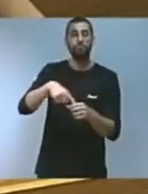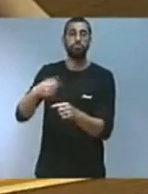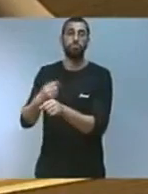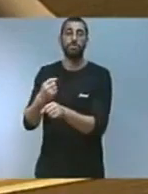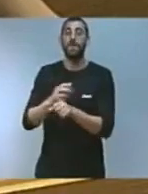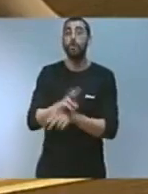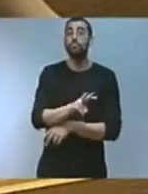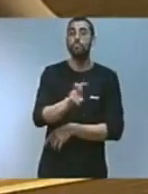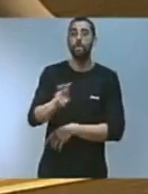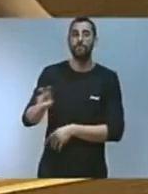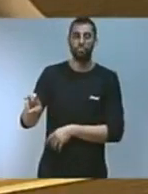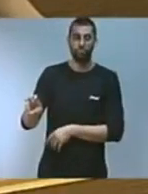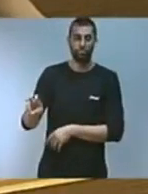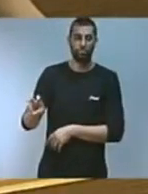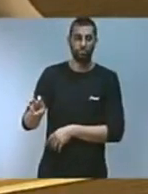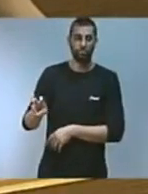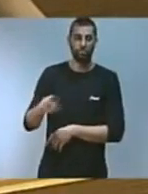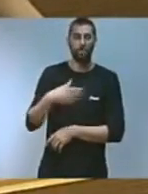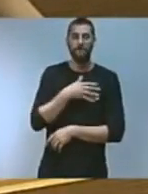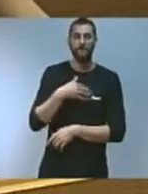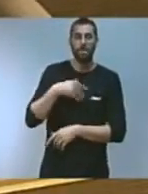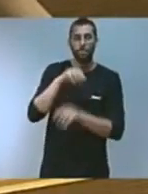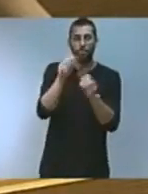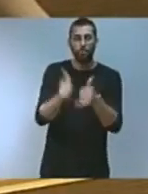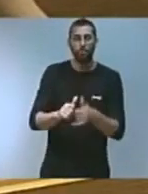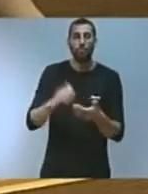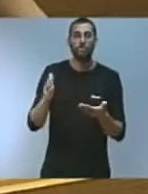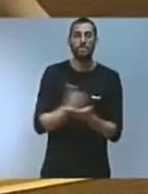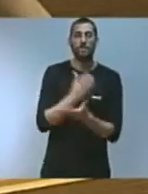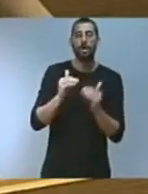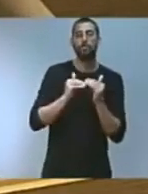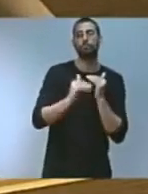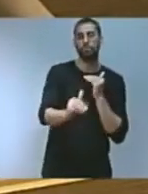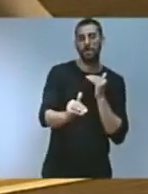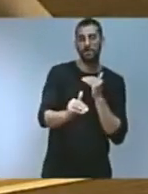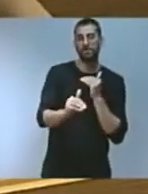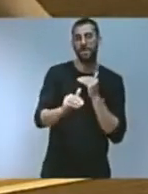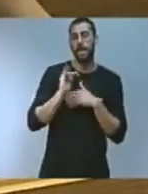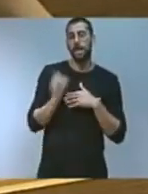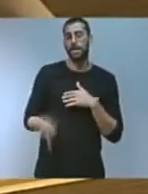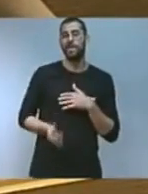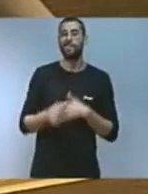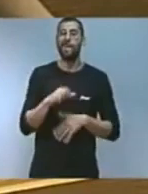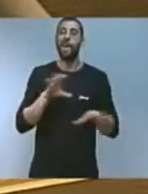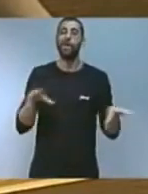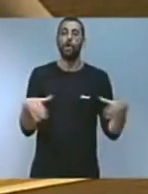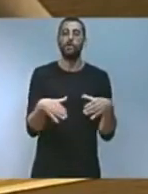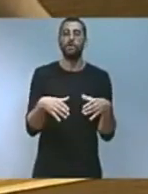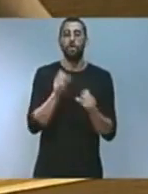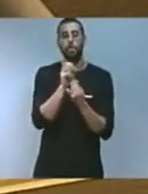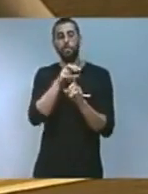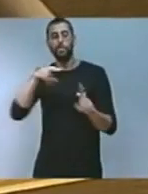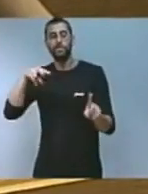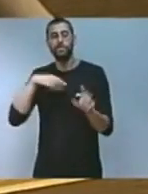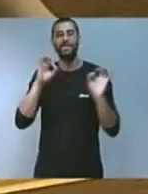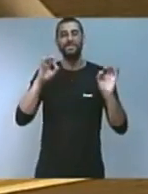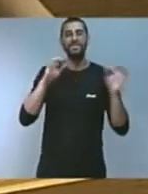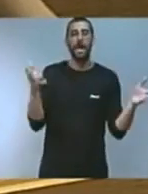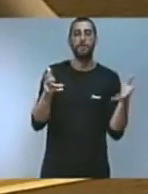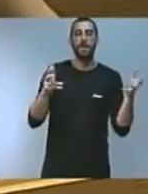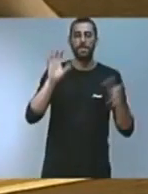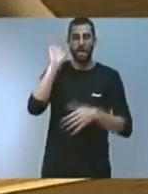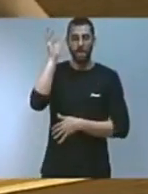Volem fórmules que generen treball sostenible, riquesa i benestar col·lectiu des de la perspectiva de l'emergència climàtica i